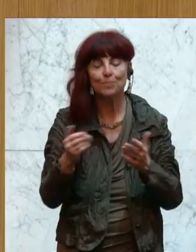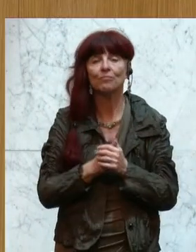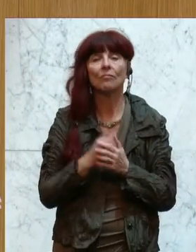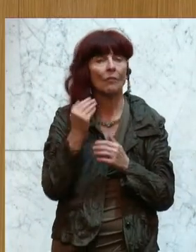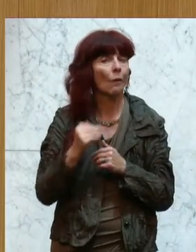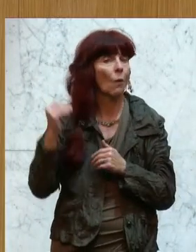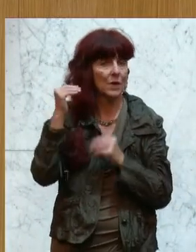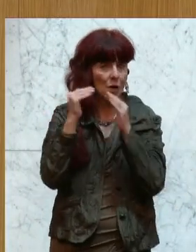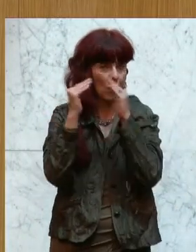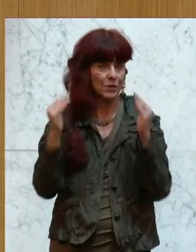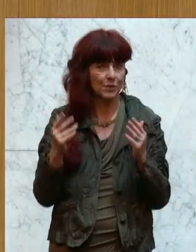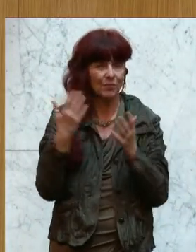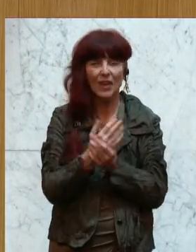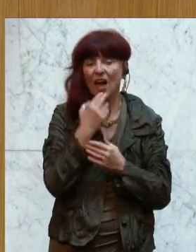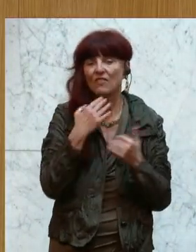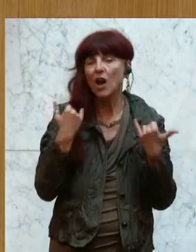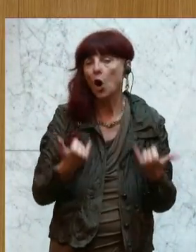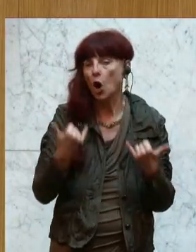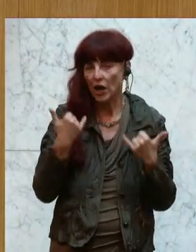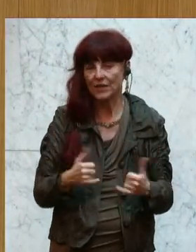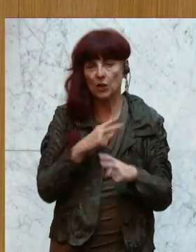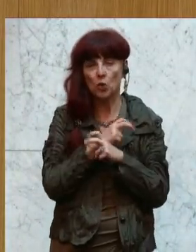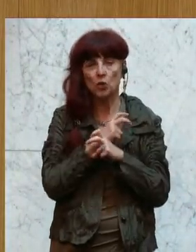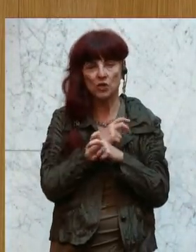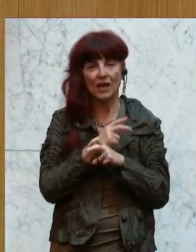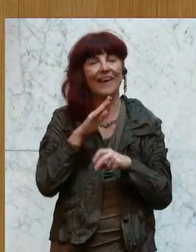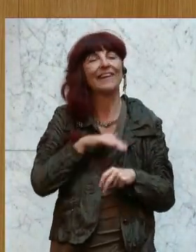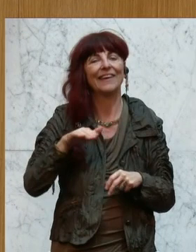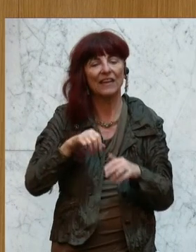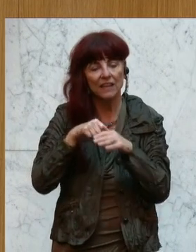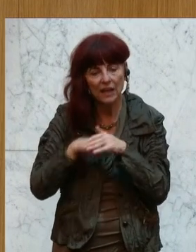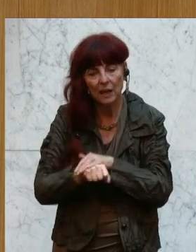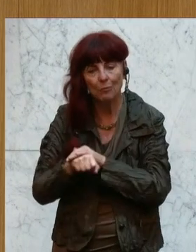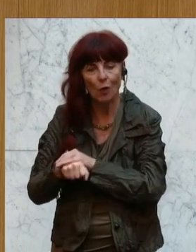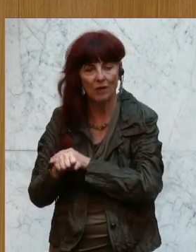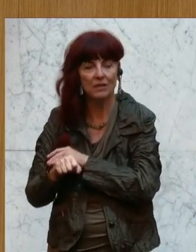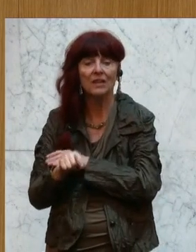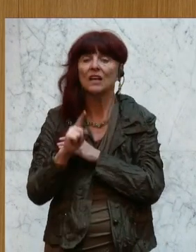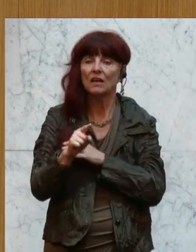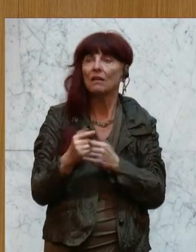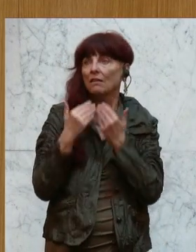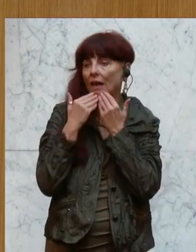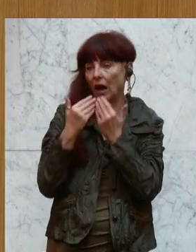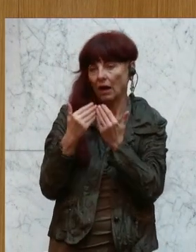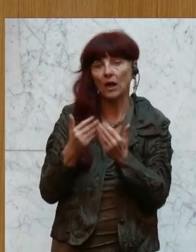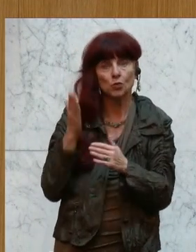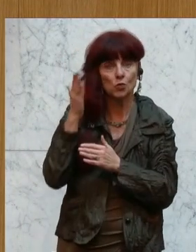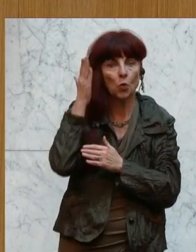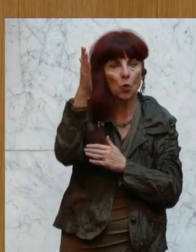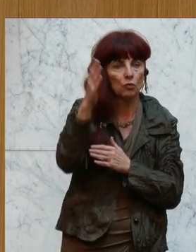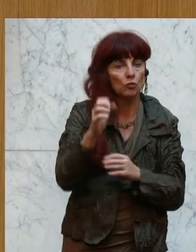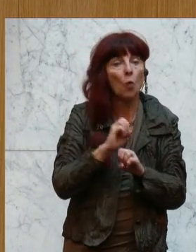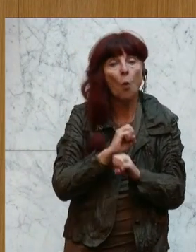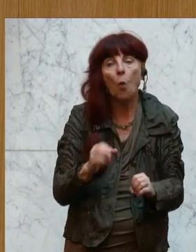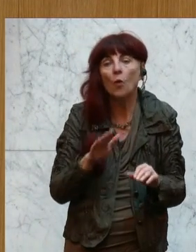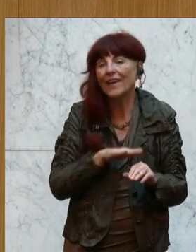wer heutzutage in Österreich Kinder in die Welt setzt, dem verdanken wir eigentlich unsere Zukunft, denn eine Zukunft ohne Kinder, die gibt